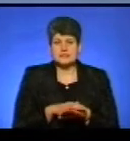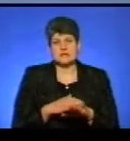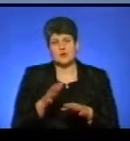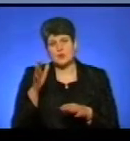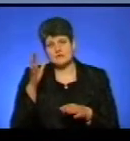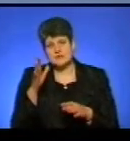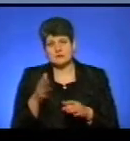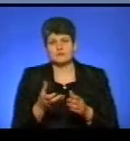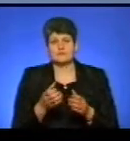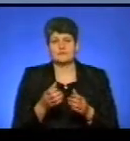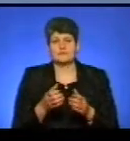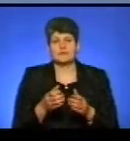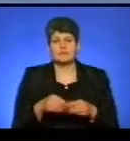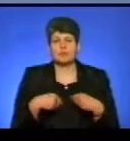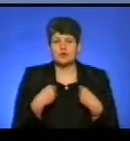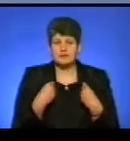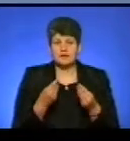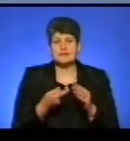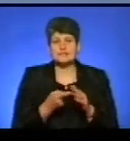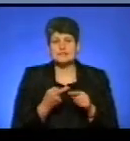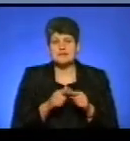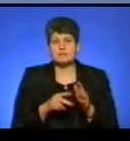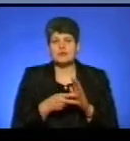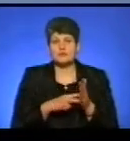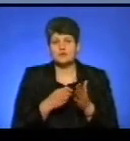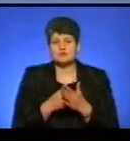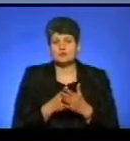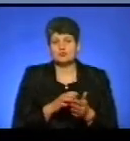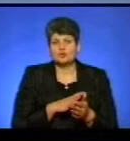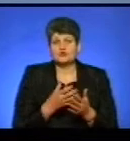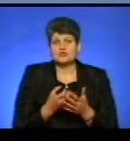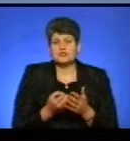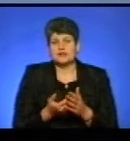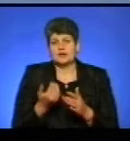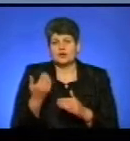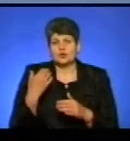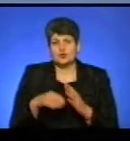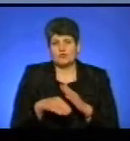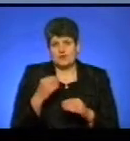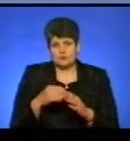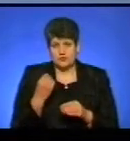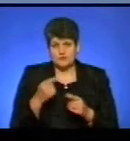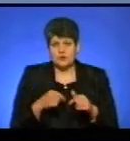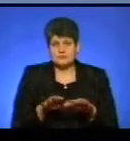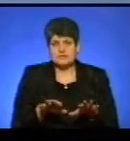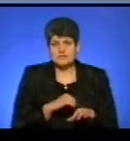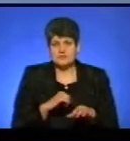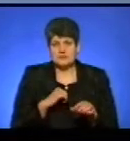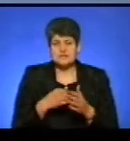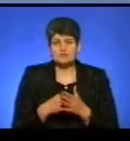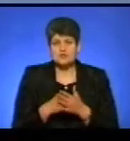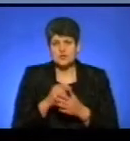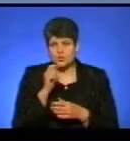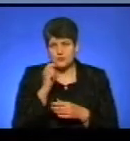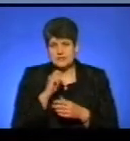медична і так далі, ми подавали в Мінфін, і це планування бюджету відбувалося вже ще до виборів, скажімо так, до органів місцевого соблюдування, і це вже в бюджеті України вже